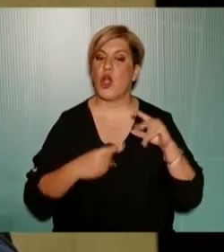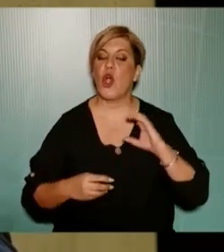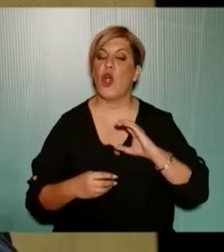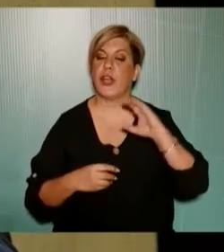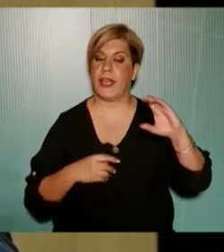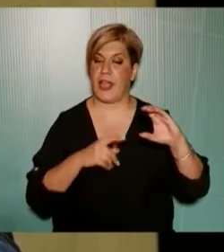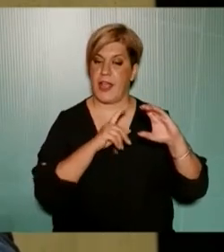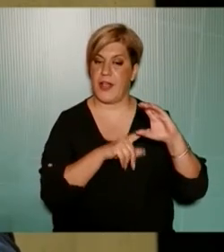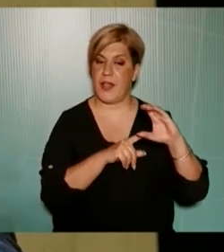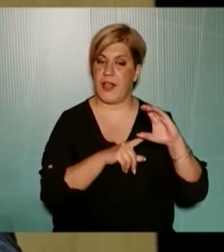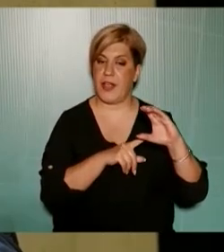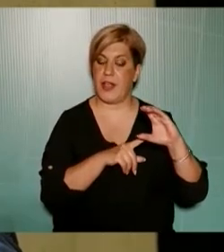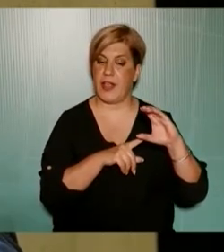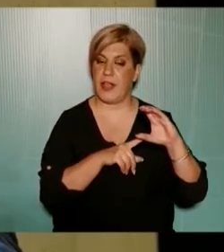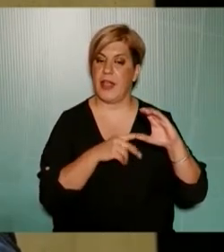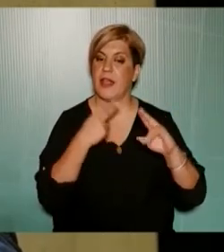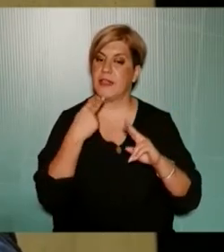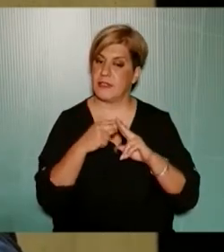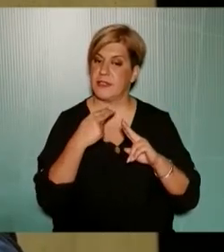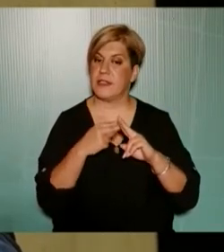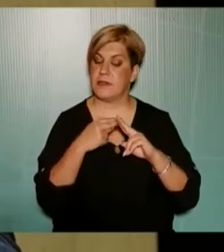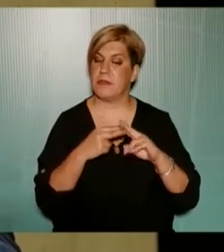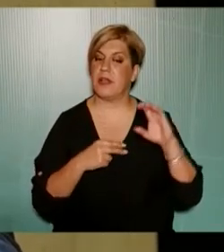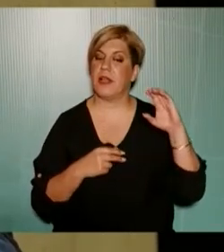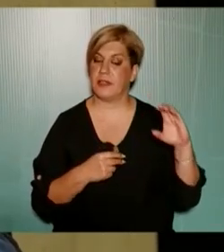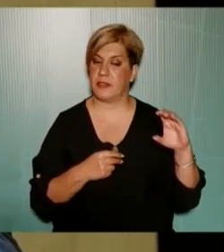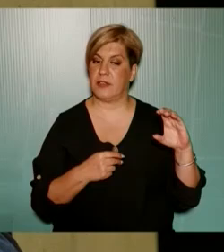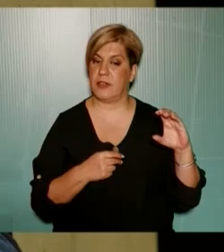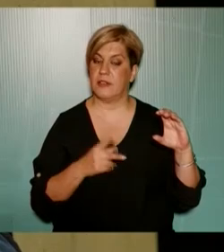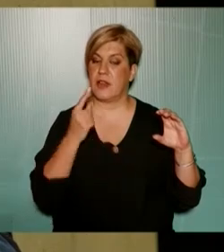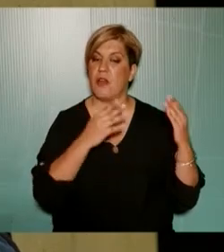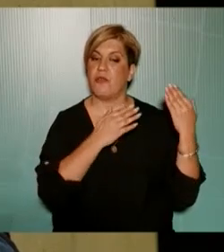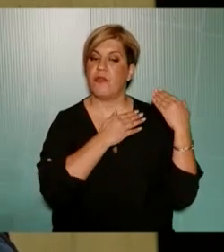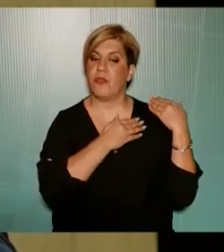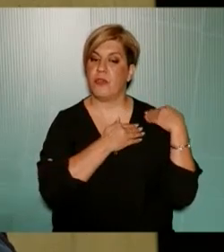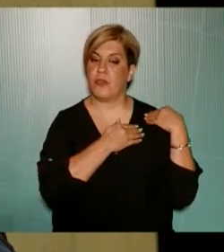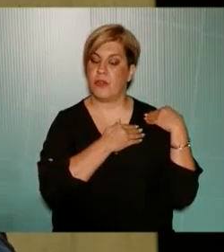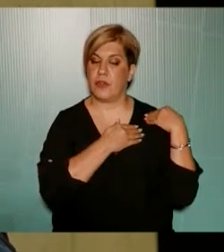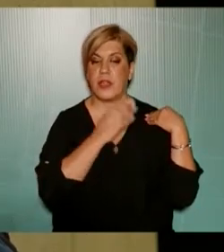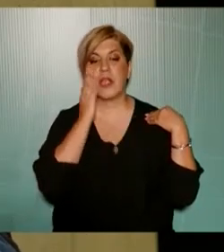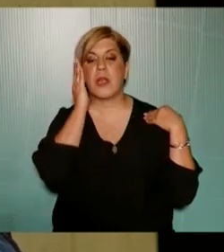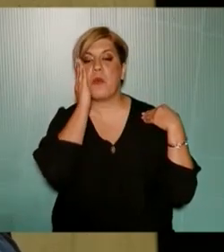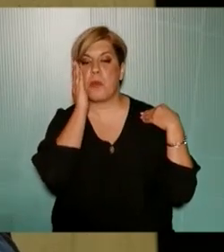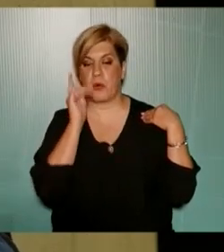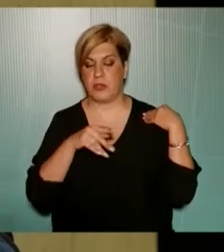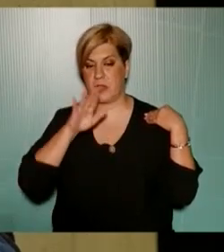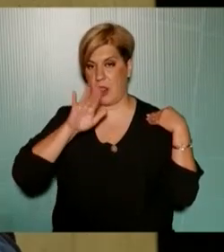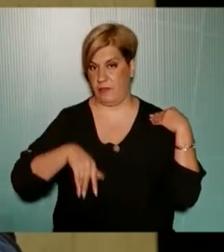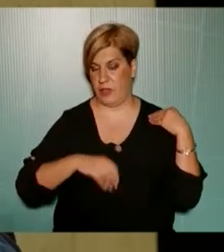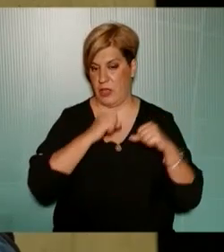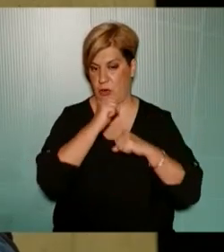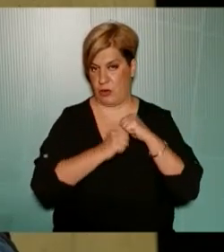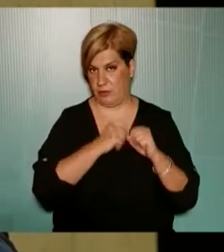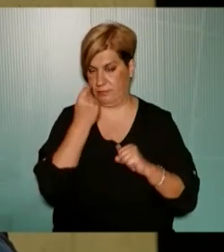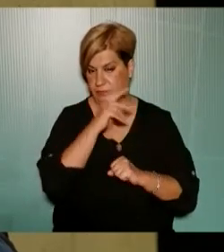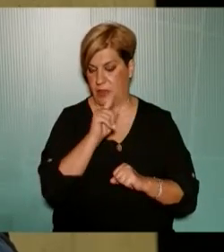αρκετά σημαντική σε έναν φορέα που ήταν κοιμόμενος τα τελευταία χρόνια